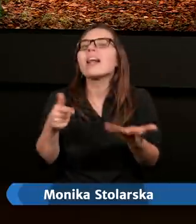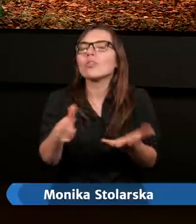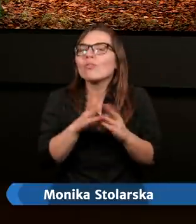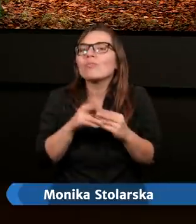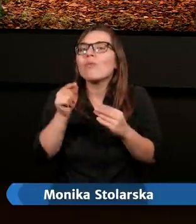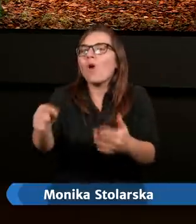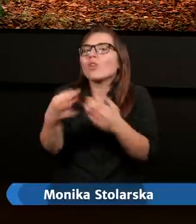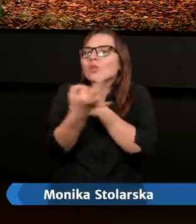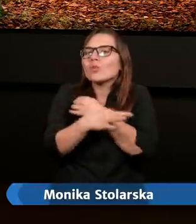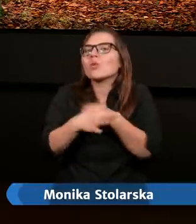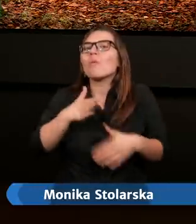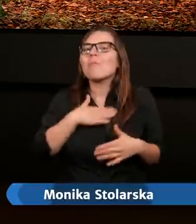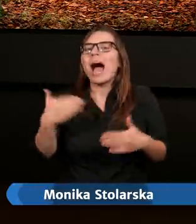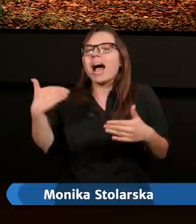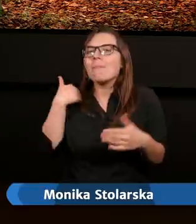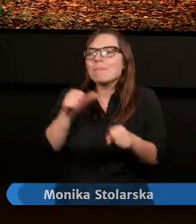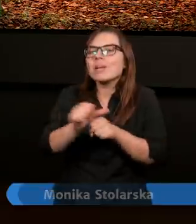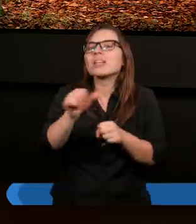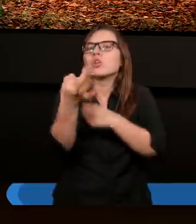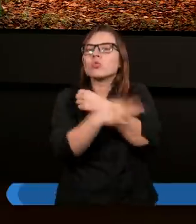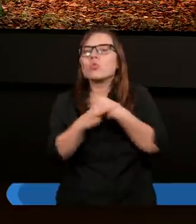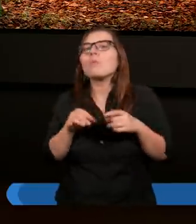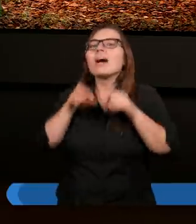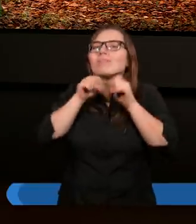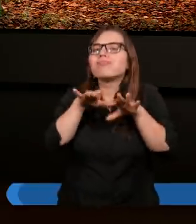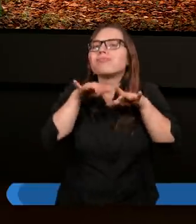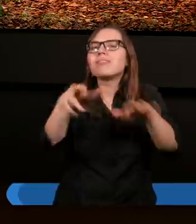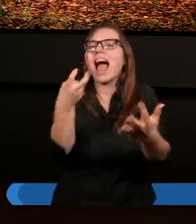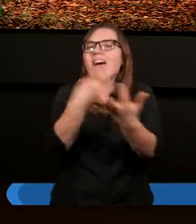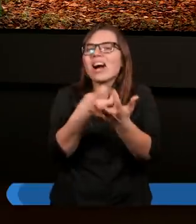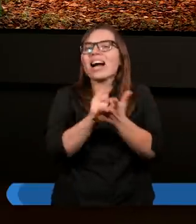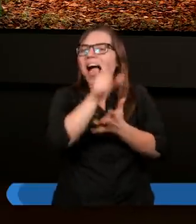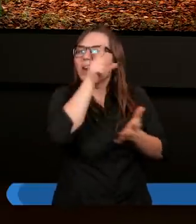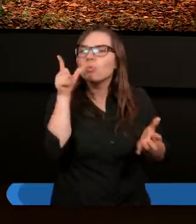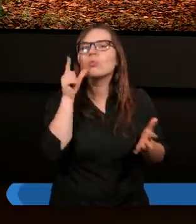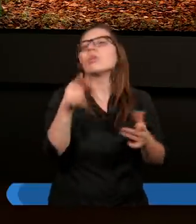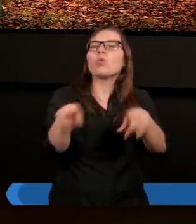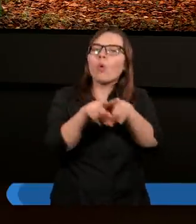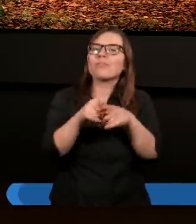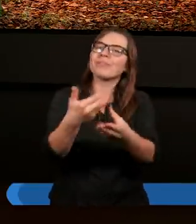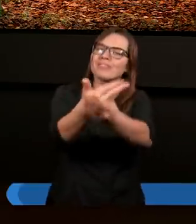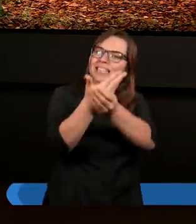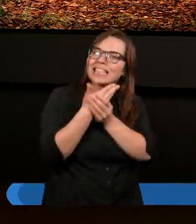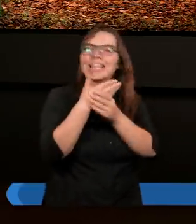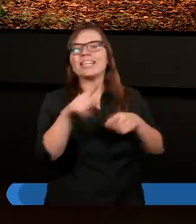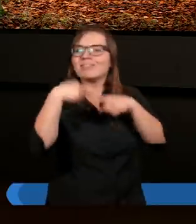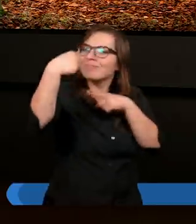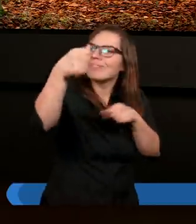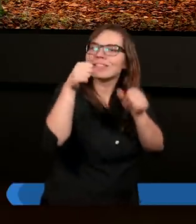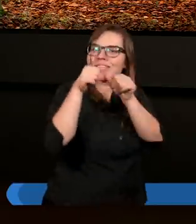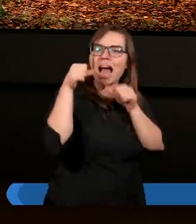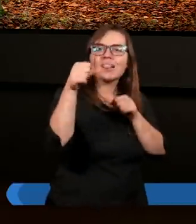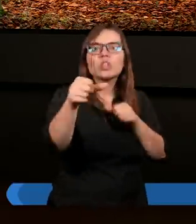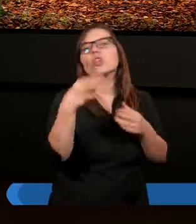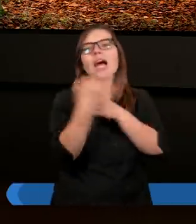bo to studium ma być studium inspiracyjne. A również zapraszamy na kolejne studium